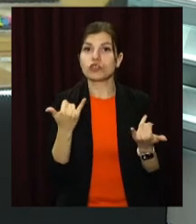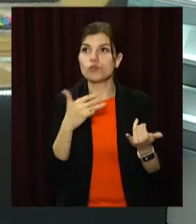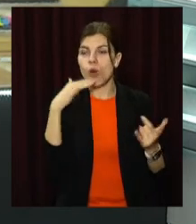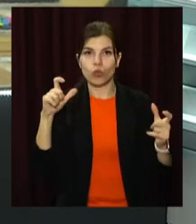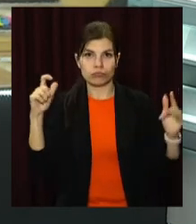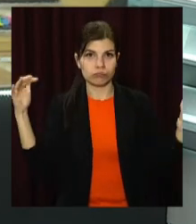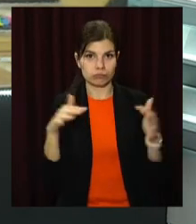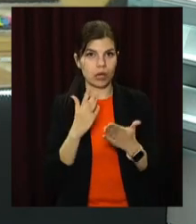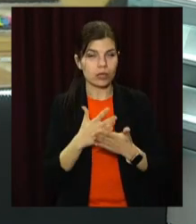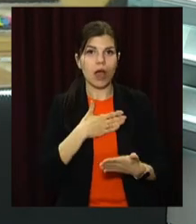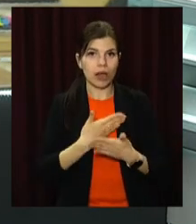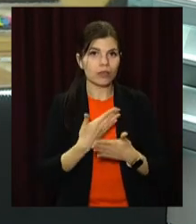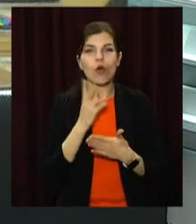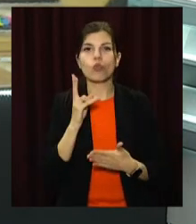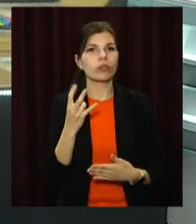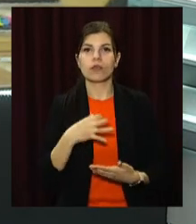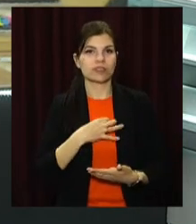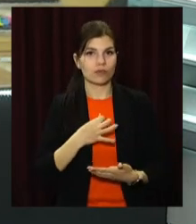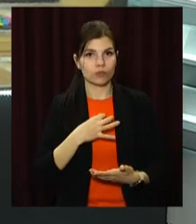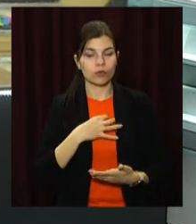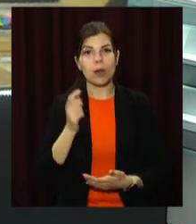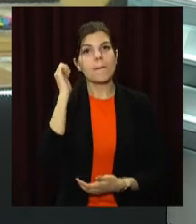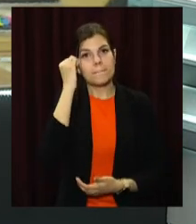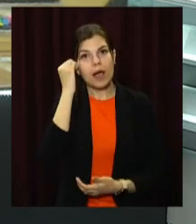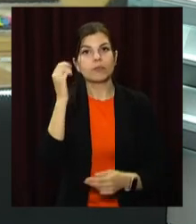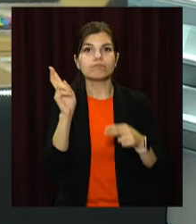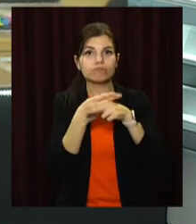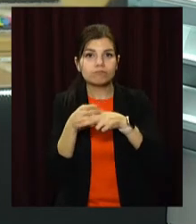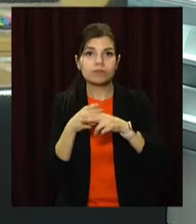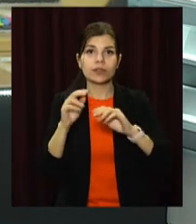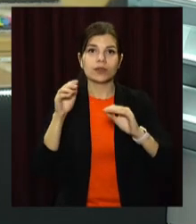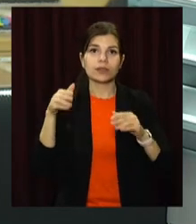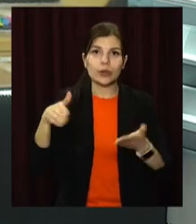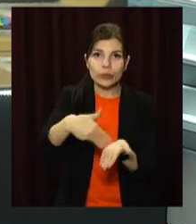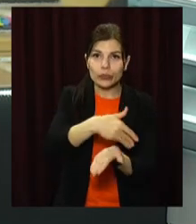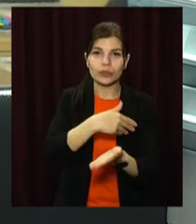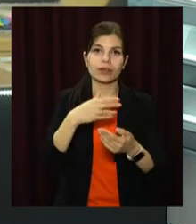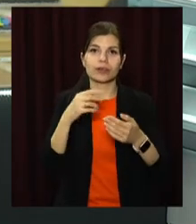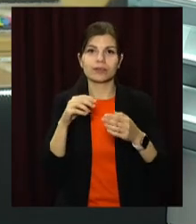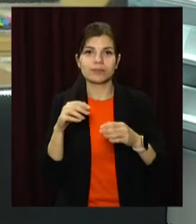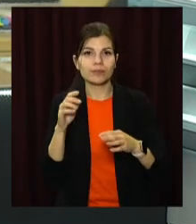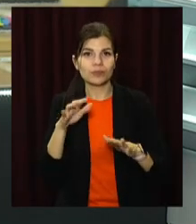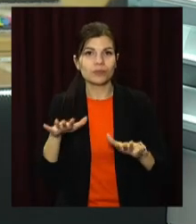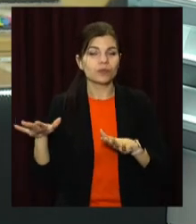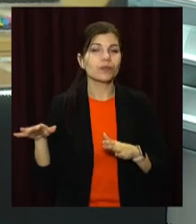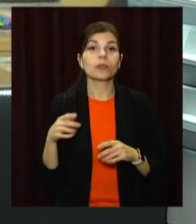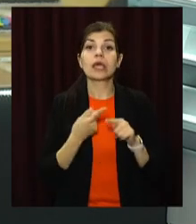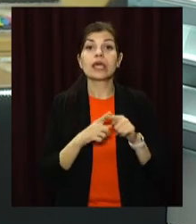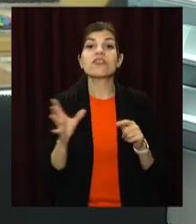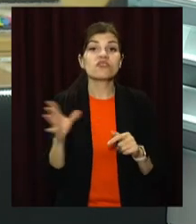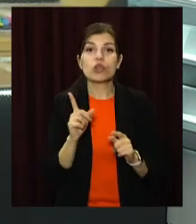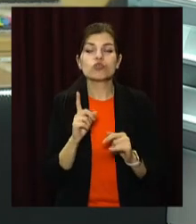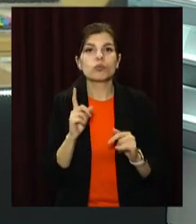разом з небайдужими жителями регіону упорядковують пам'ятники та наводять влад у місцях масових поховань. Все заради